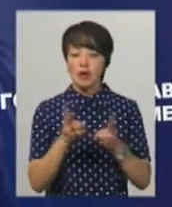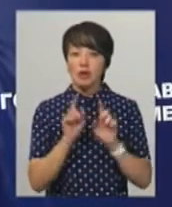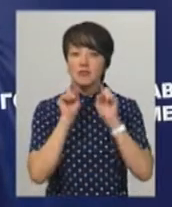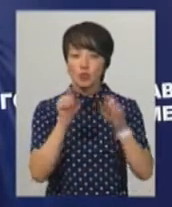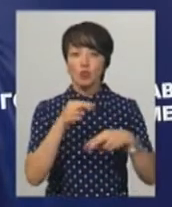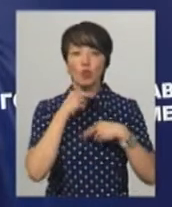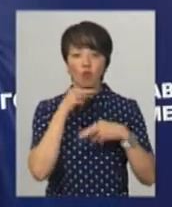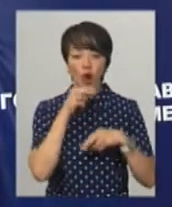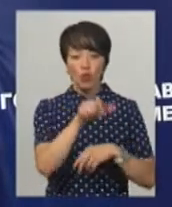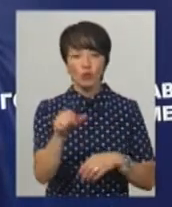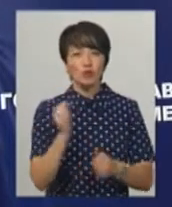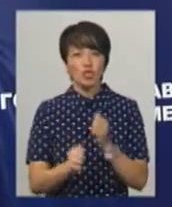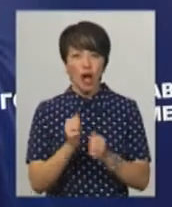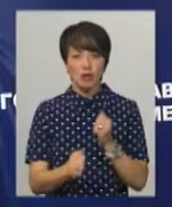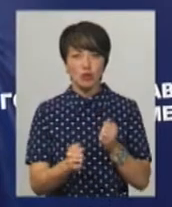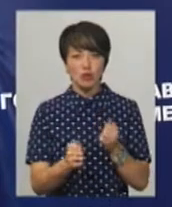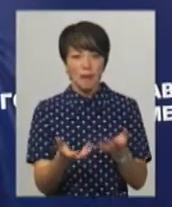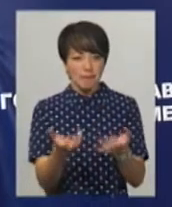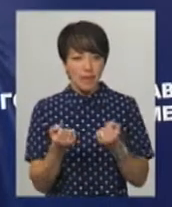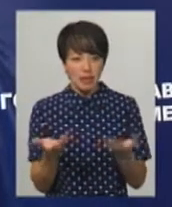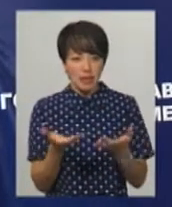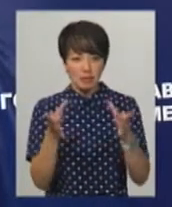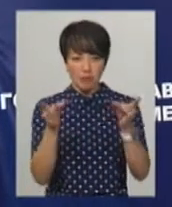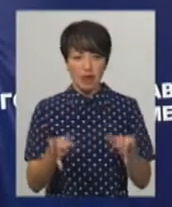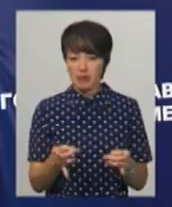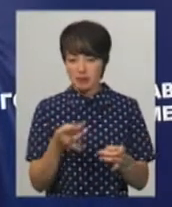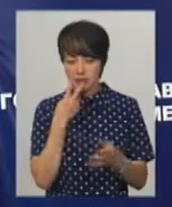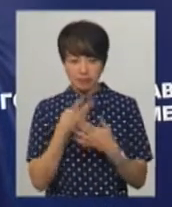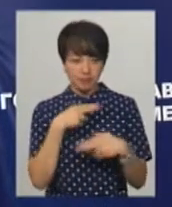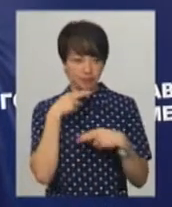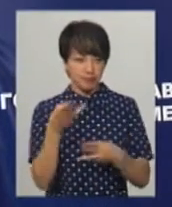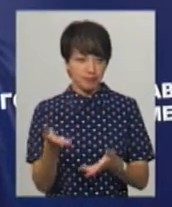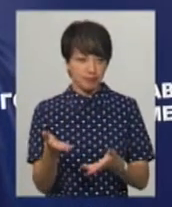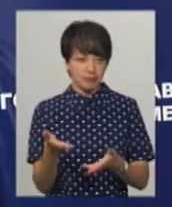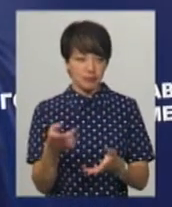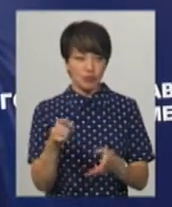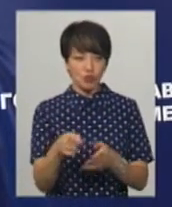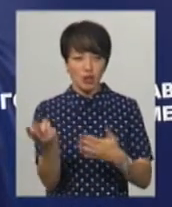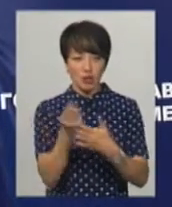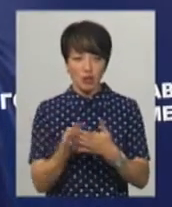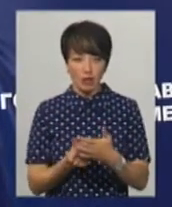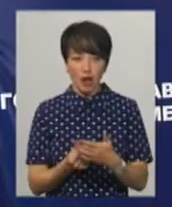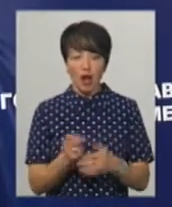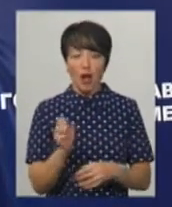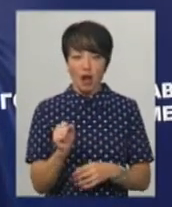увагу, тому що дуже часто ми беремо якийсь пакет і не звертаємо на увагу, на те, що на ньому зображено.